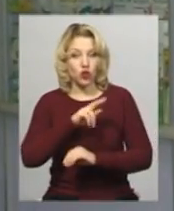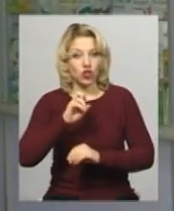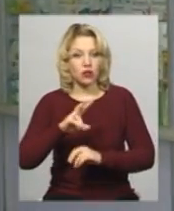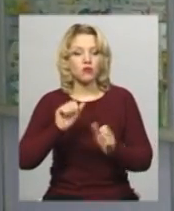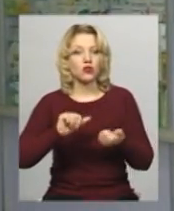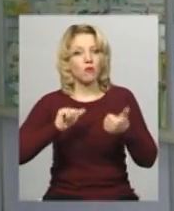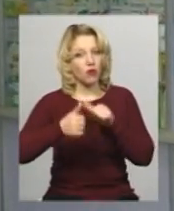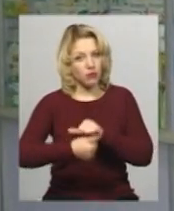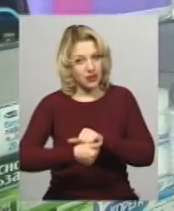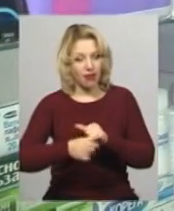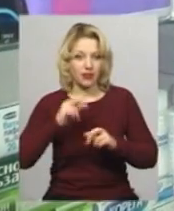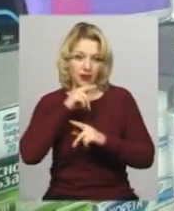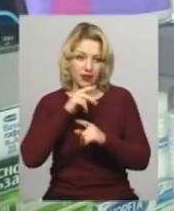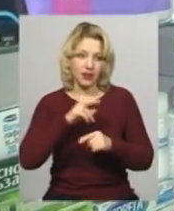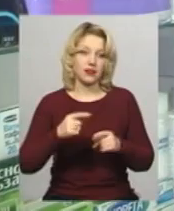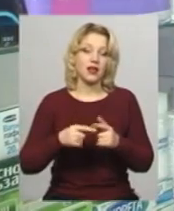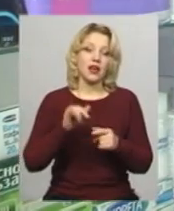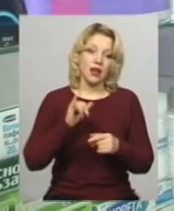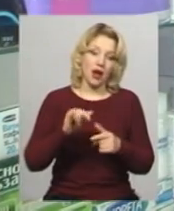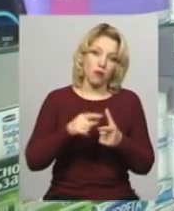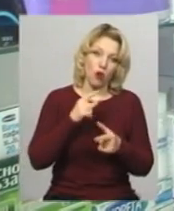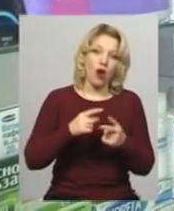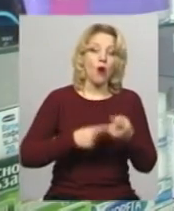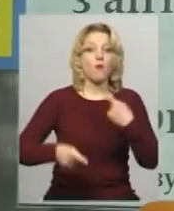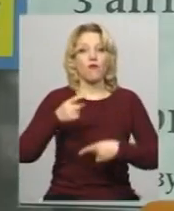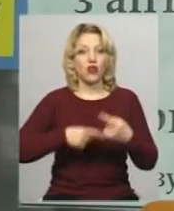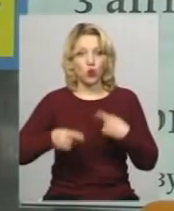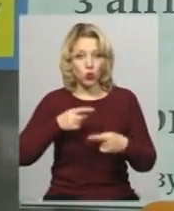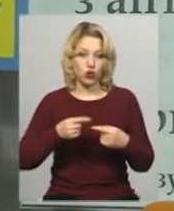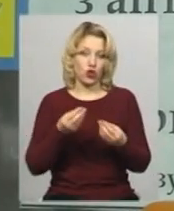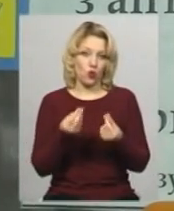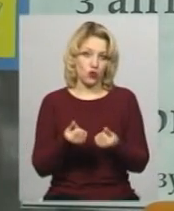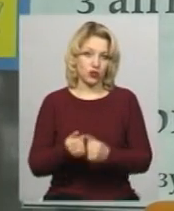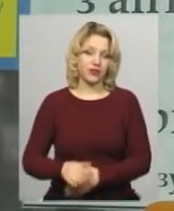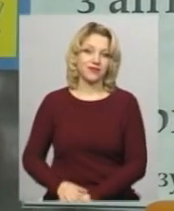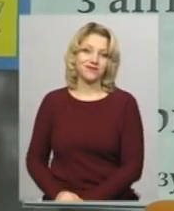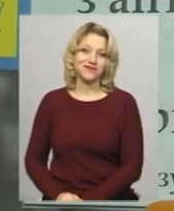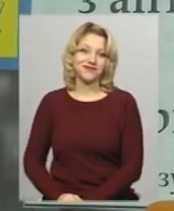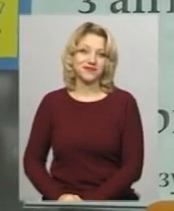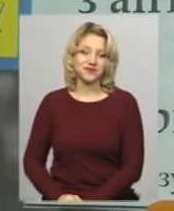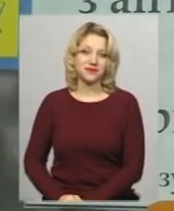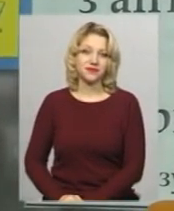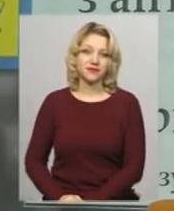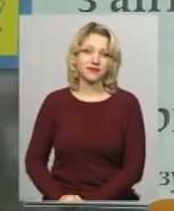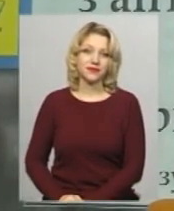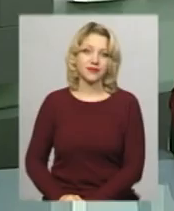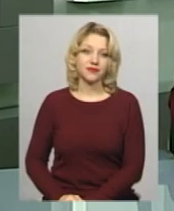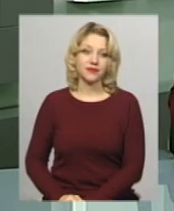аналогічні або повернути кошти. Леся Боровець, Іван Мовчан, Олександр Горішевський. Новини Поділля Центр.